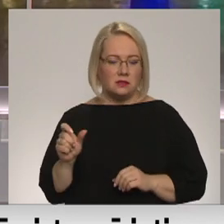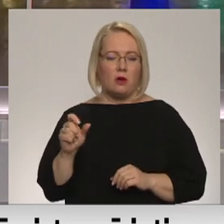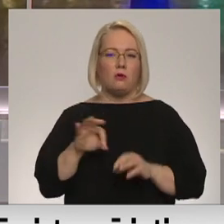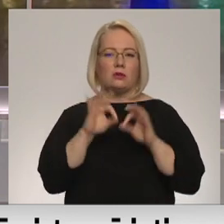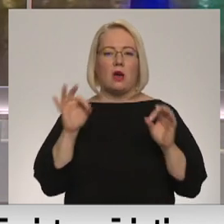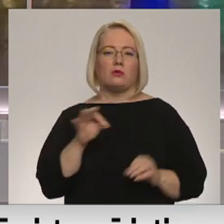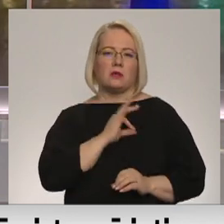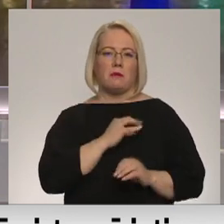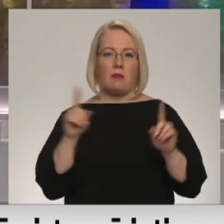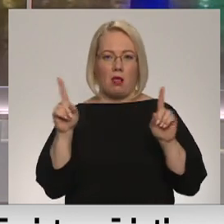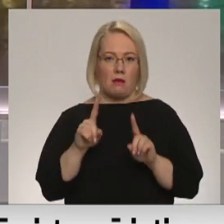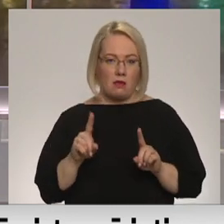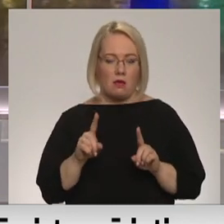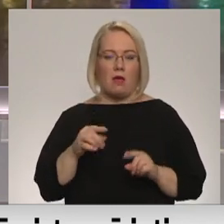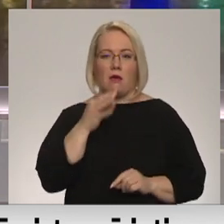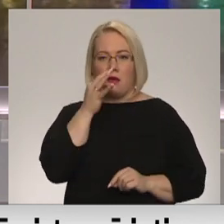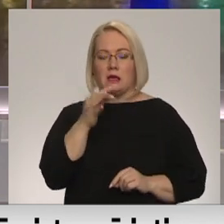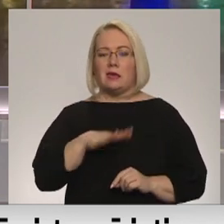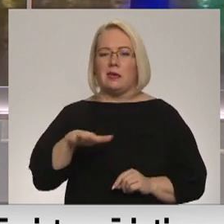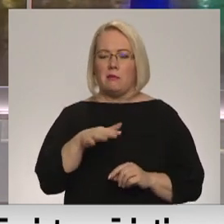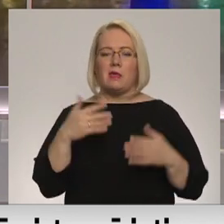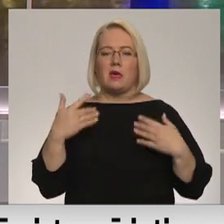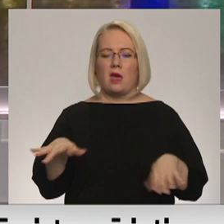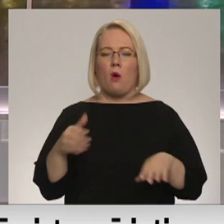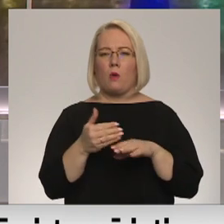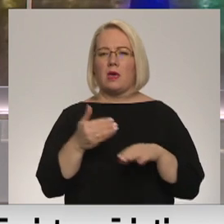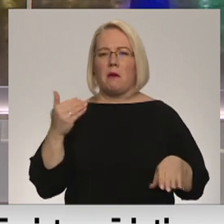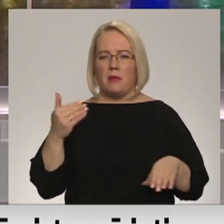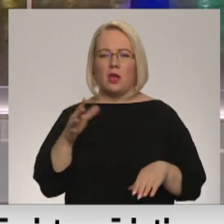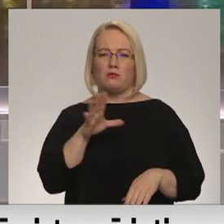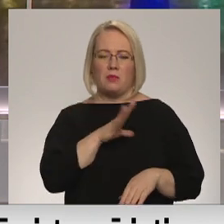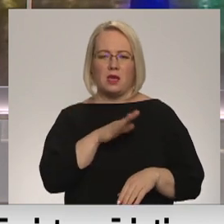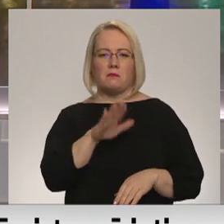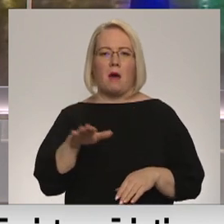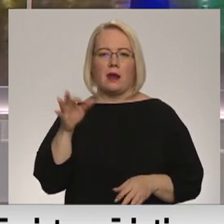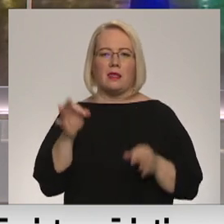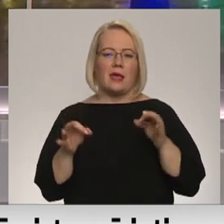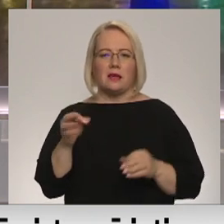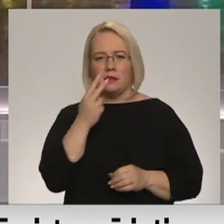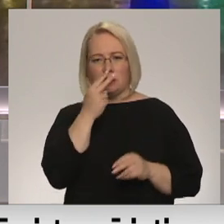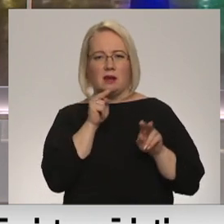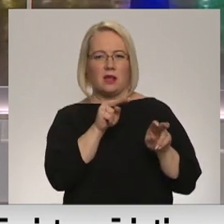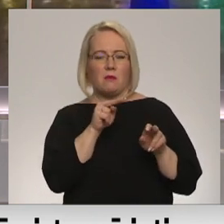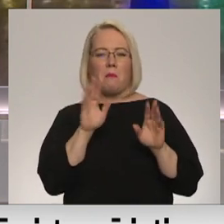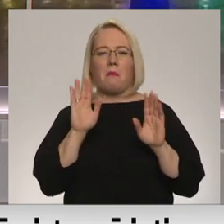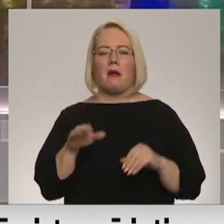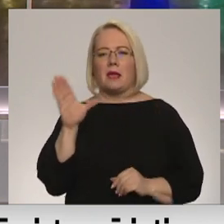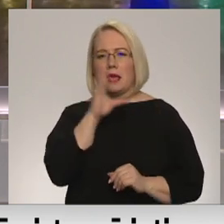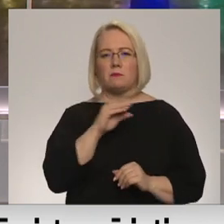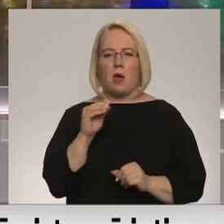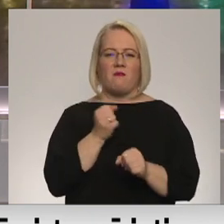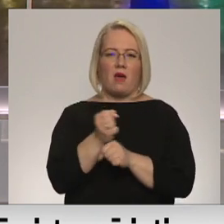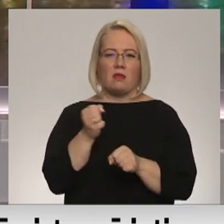procesu. Un jāpiebilst, ka ģimene jau pirms notikušā bija nonākus bāriņtījos redzslokā par iespējumu